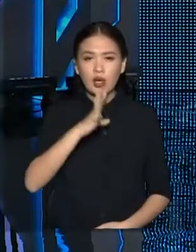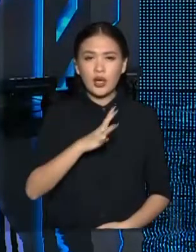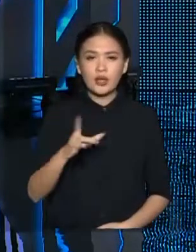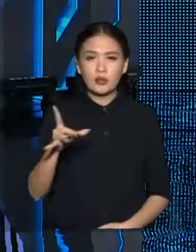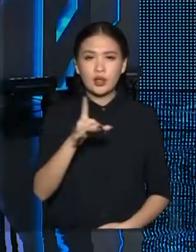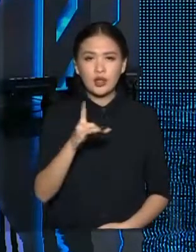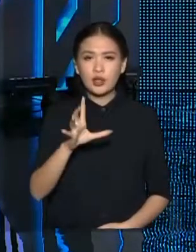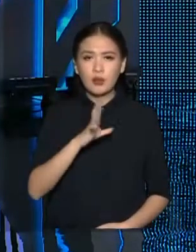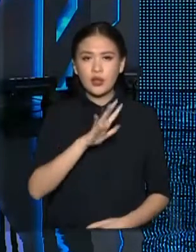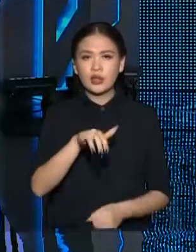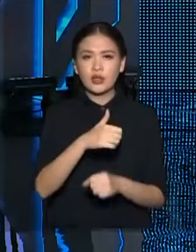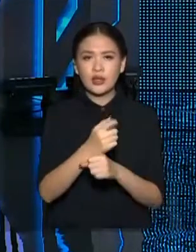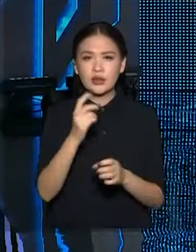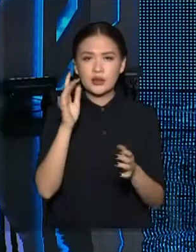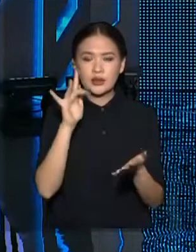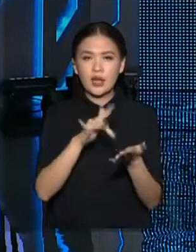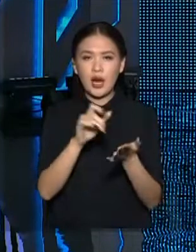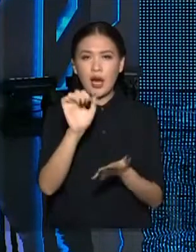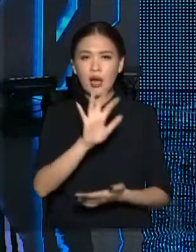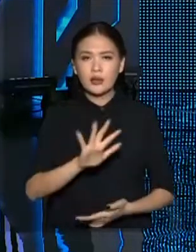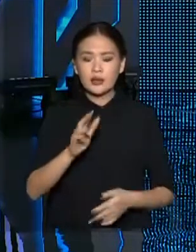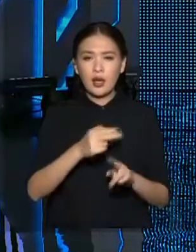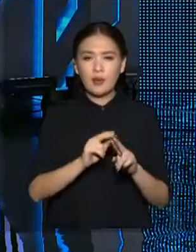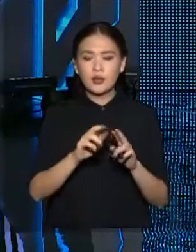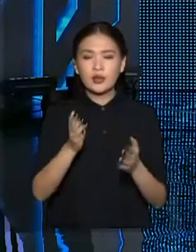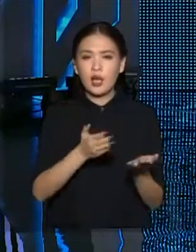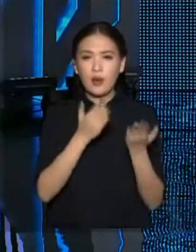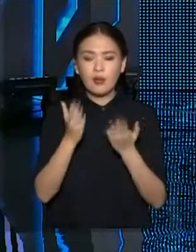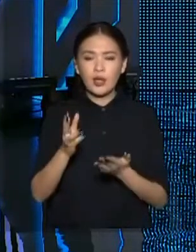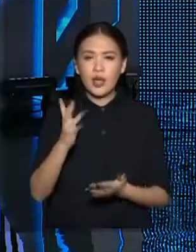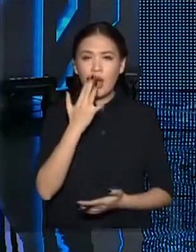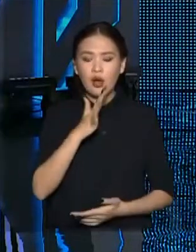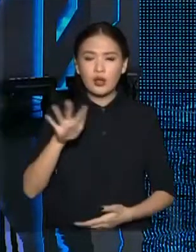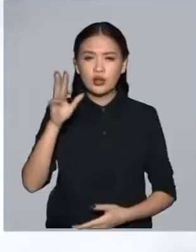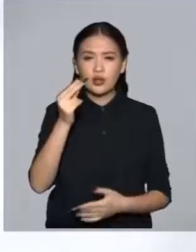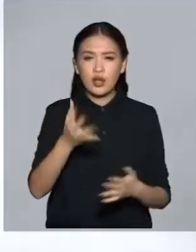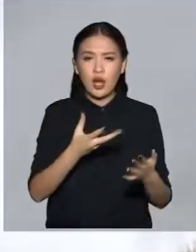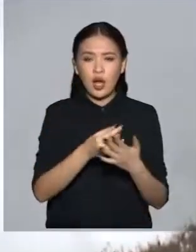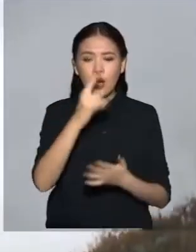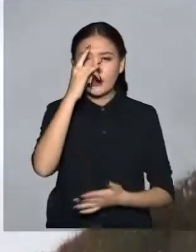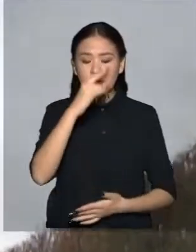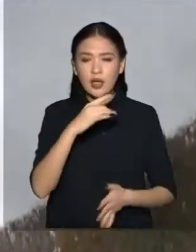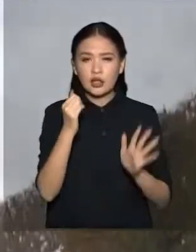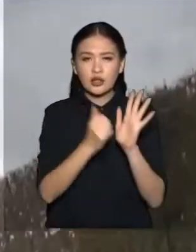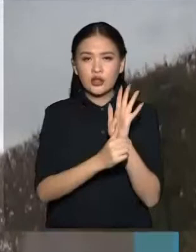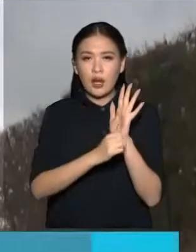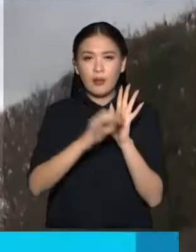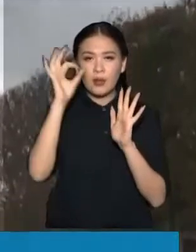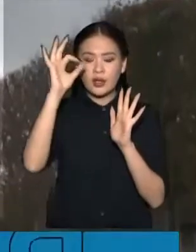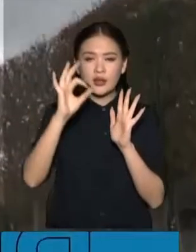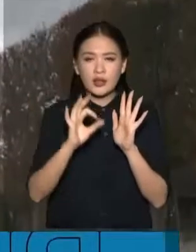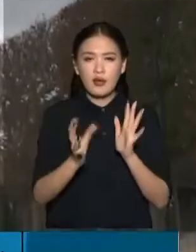республика лидирует в Центральной Азии по привлечению иностранных вложений. На Казахстан приходится около 60%